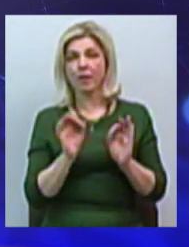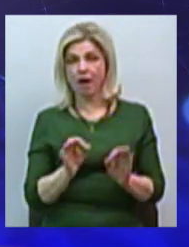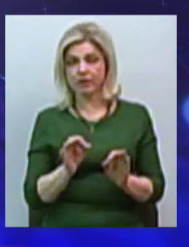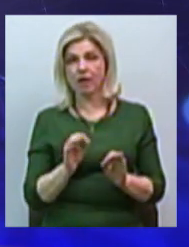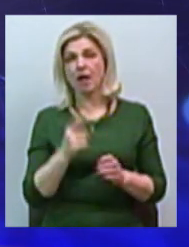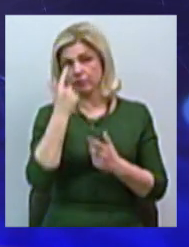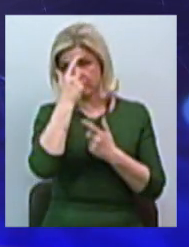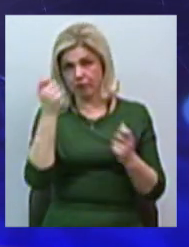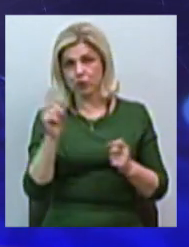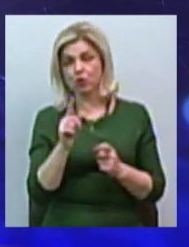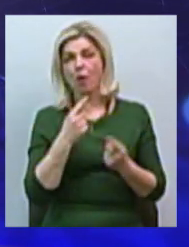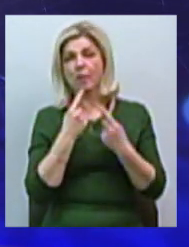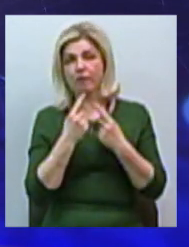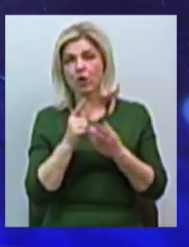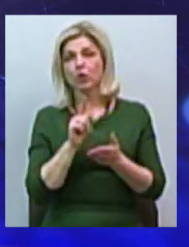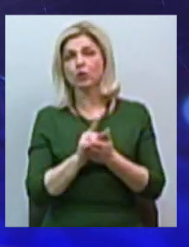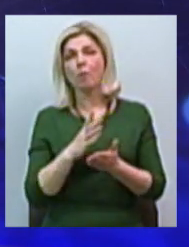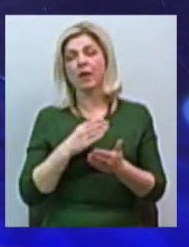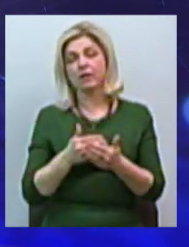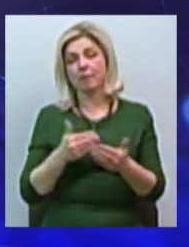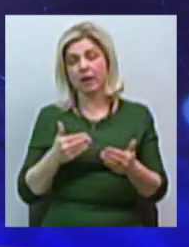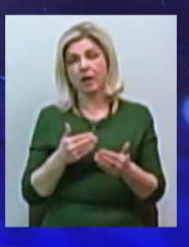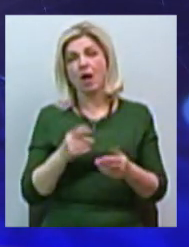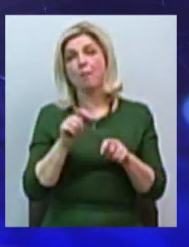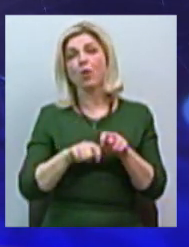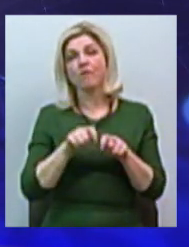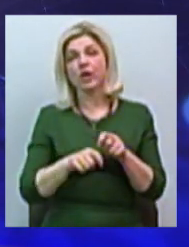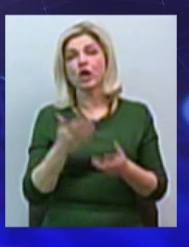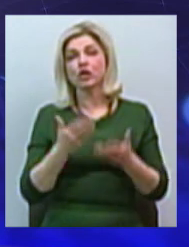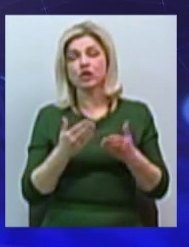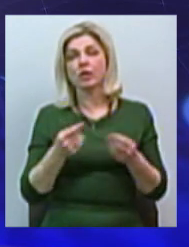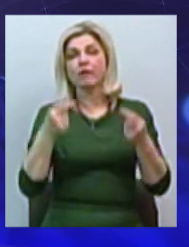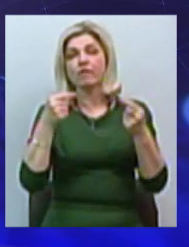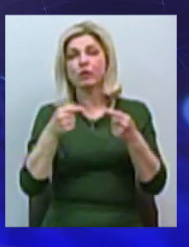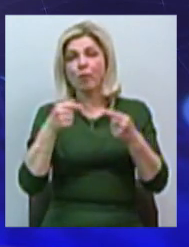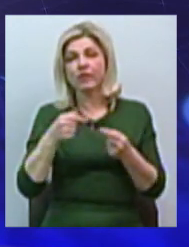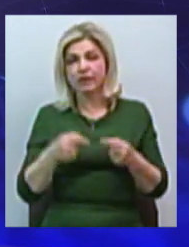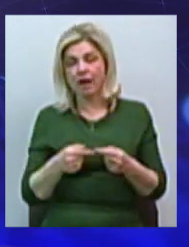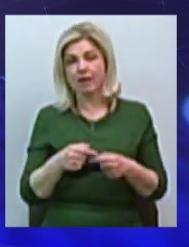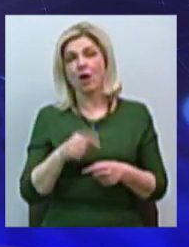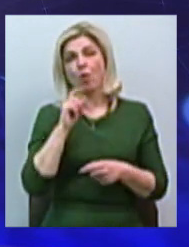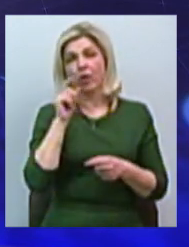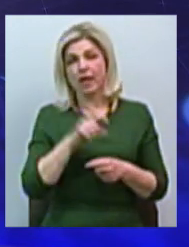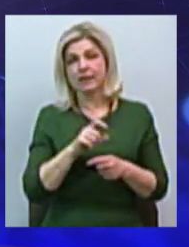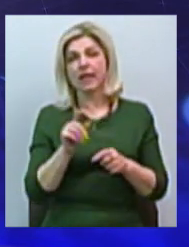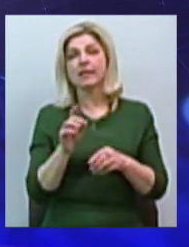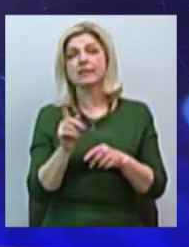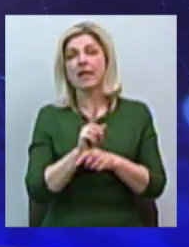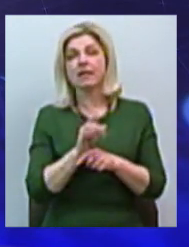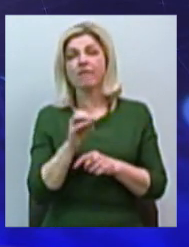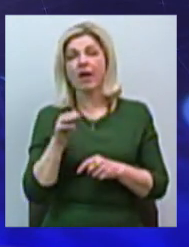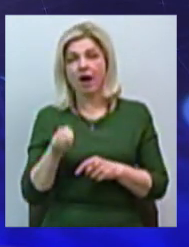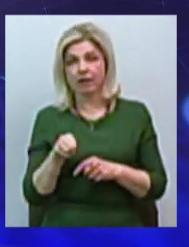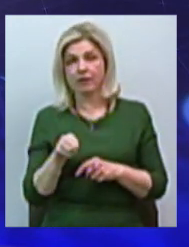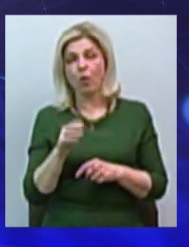що переговорам має передавати перевірка того, чи відповідає українське технічне регулювання, також система сертифікації європейському законодавству. Як Ви